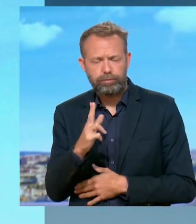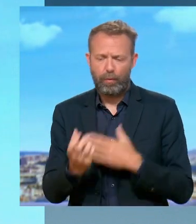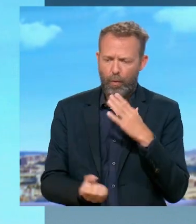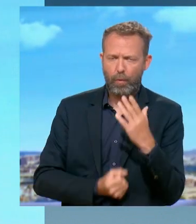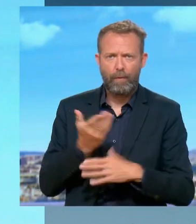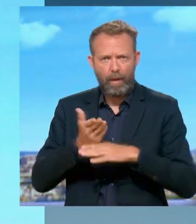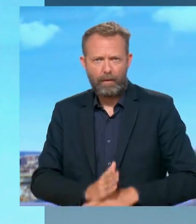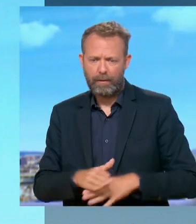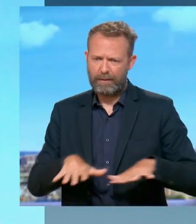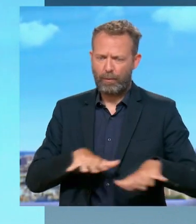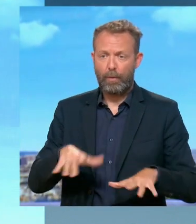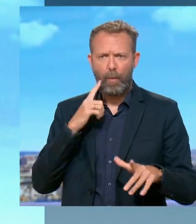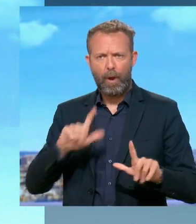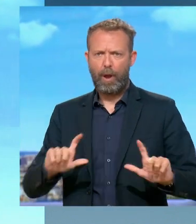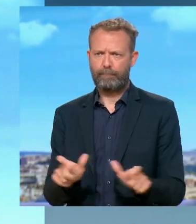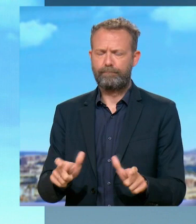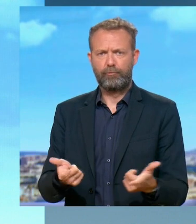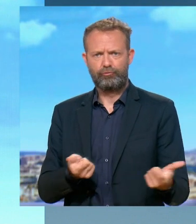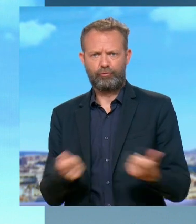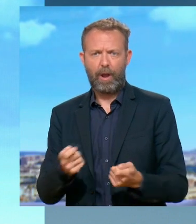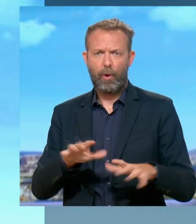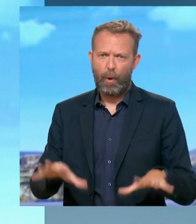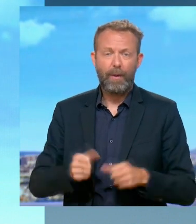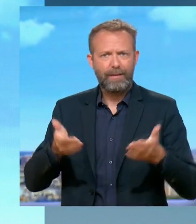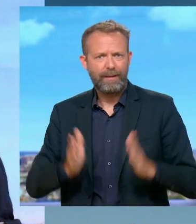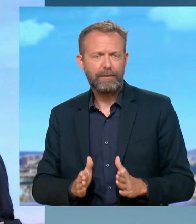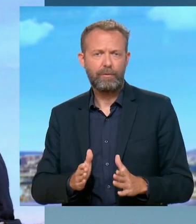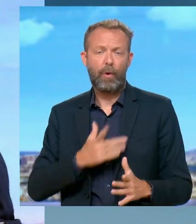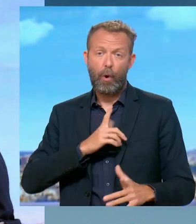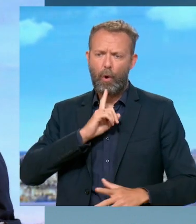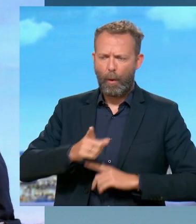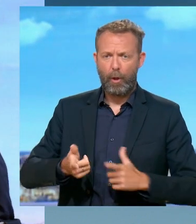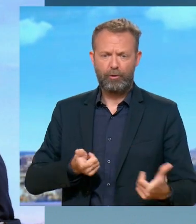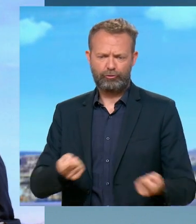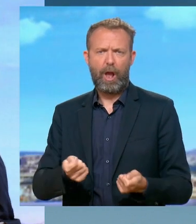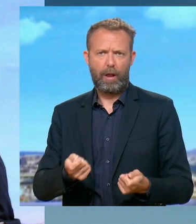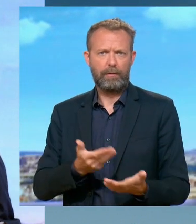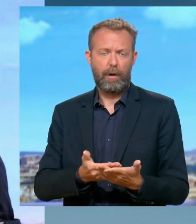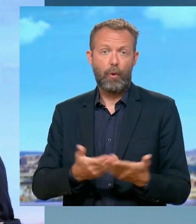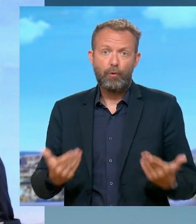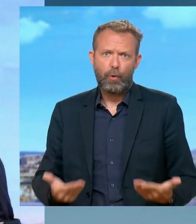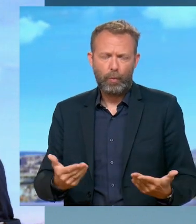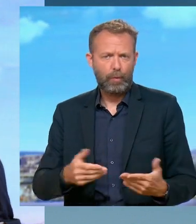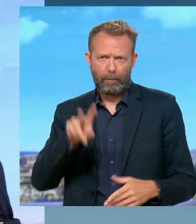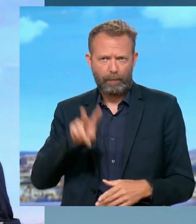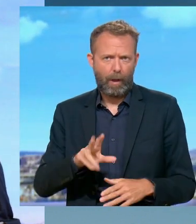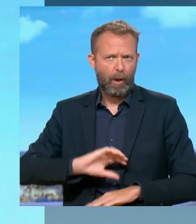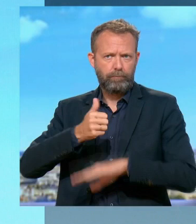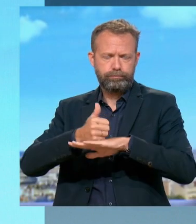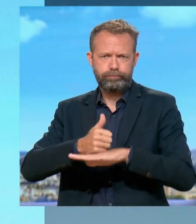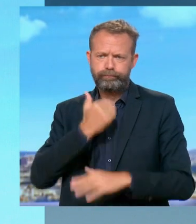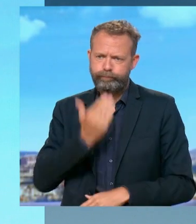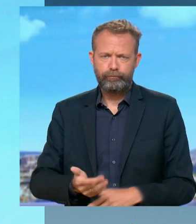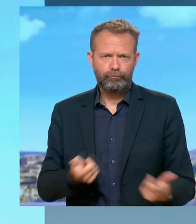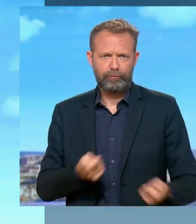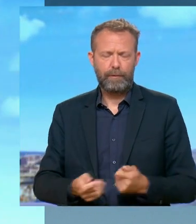dispositions pour maîtriser et reprendre la décision, reprendre les commandes, reprendre les leviers, ce qui, aujourd'hui, échappe totalement au pouvoir en